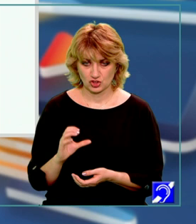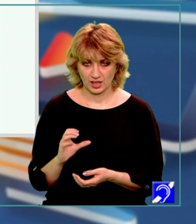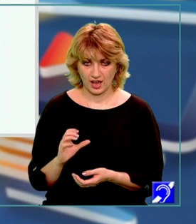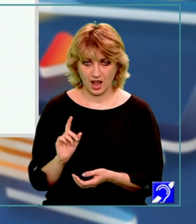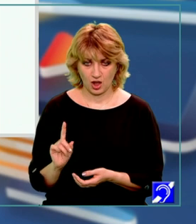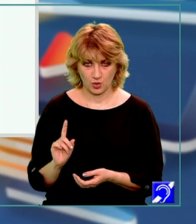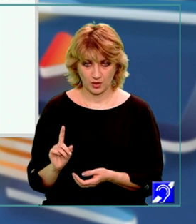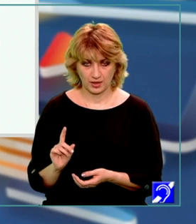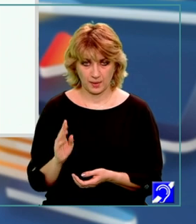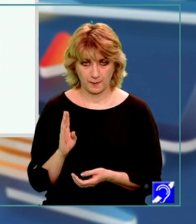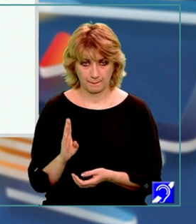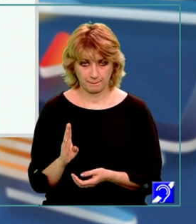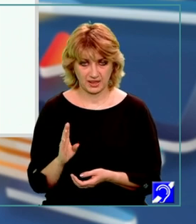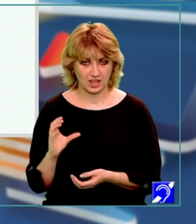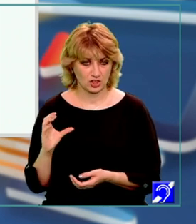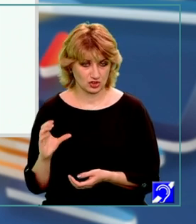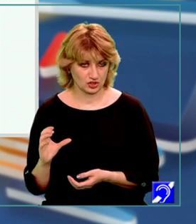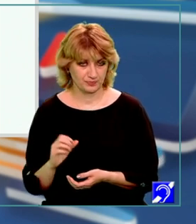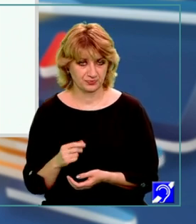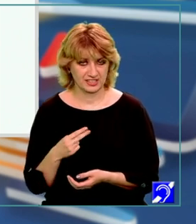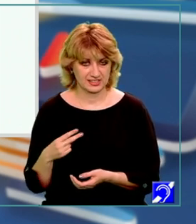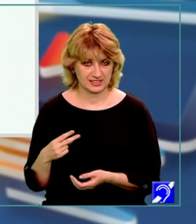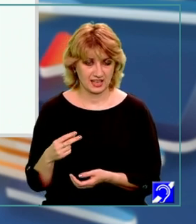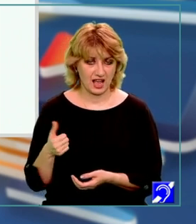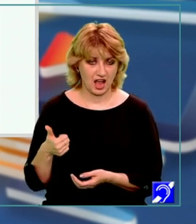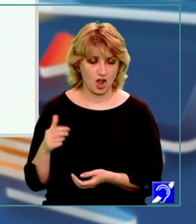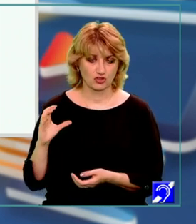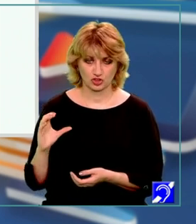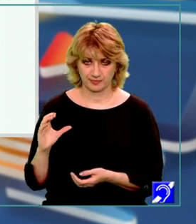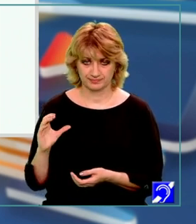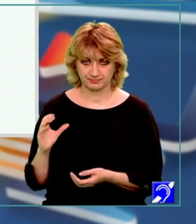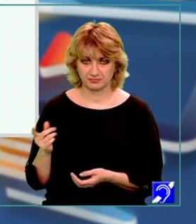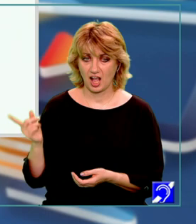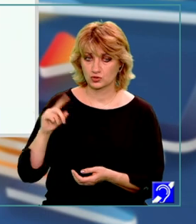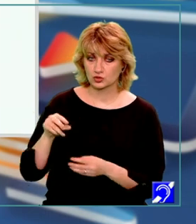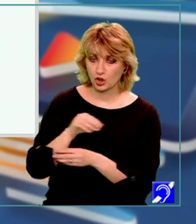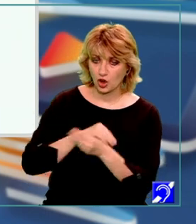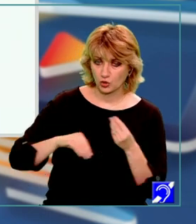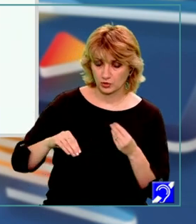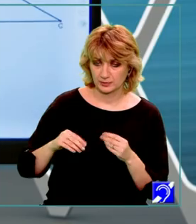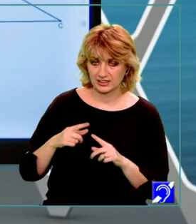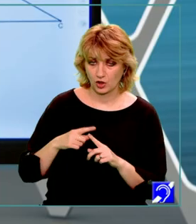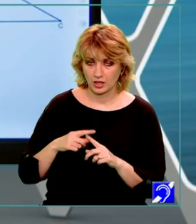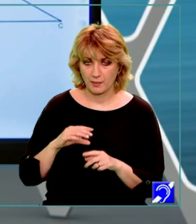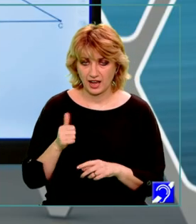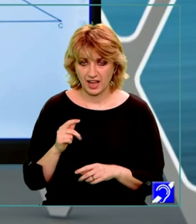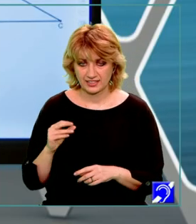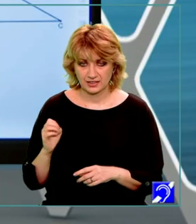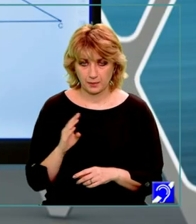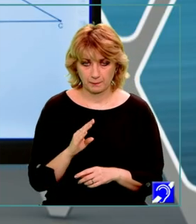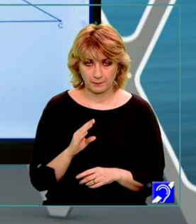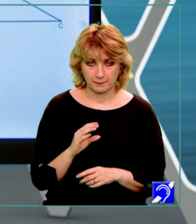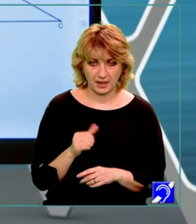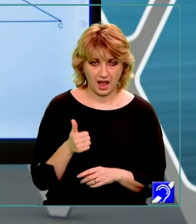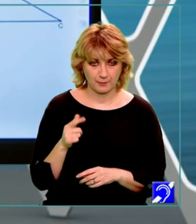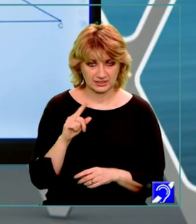BC a catetei BC este AC și atunci înlocuind în teorema catetei BA pătrat este